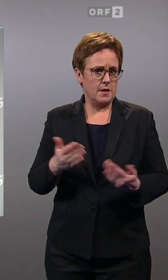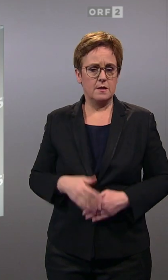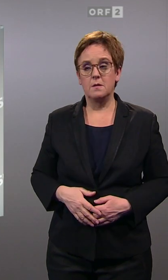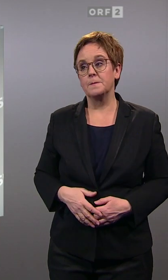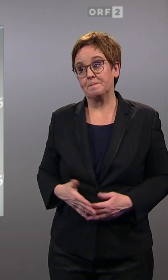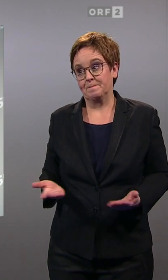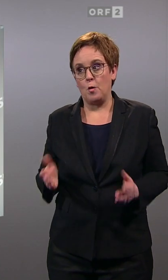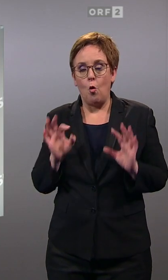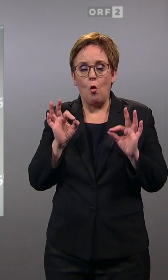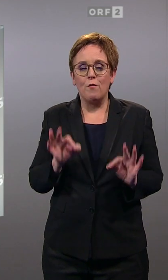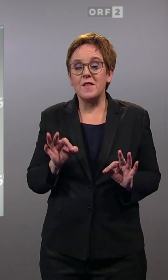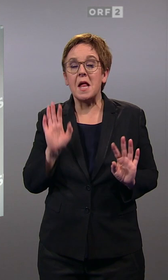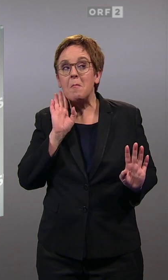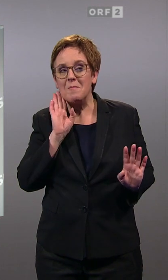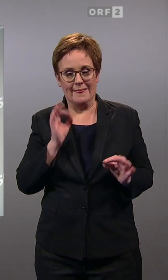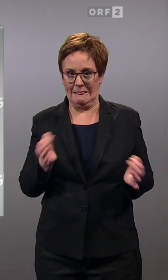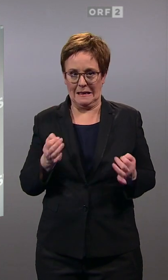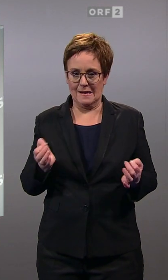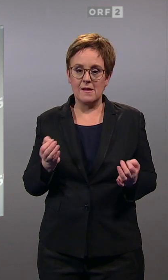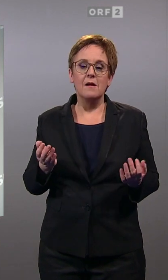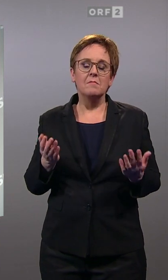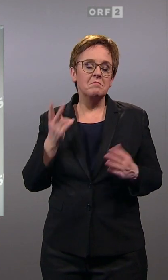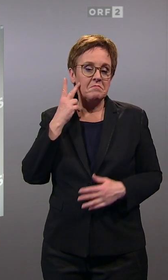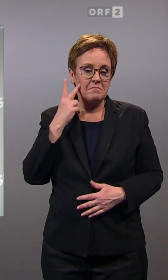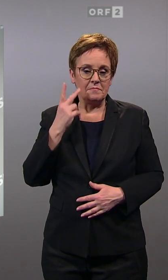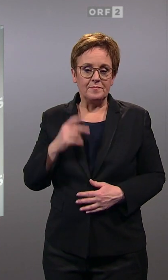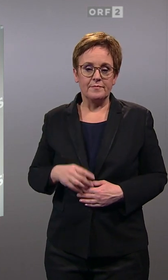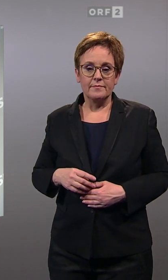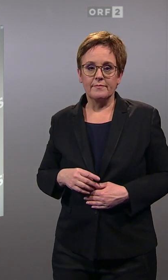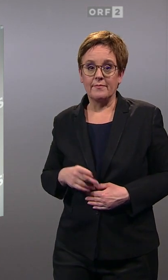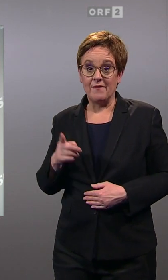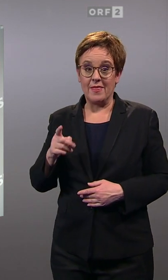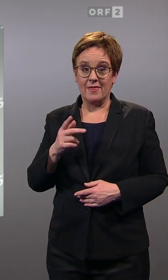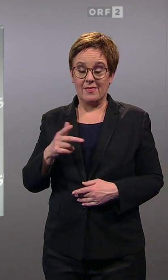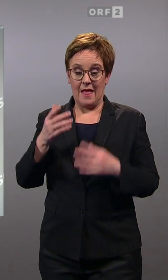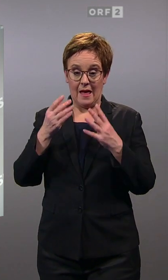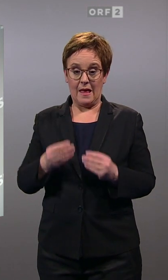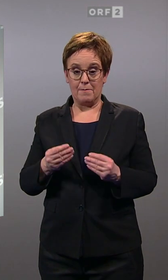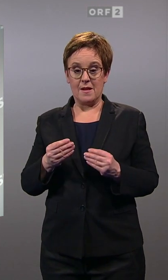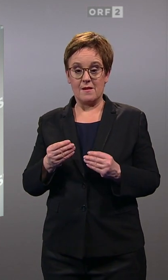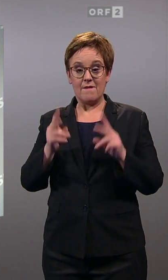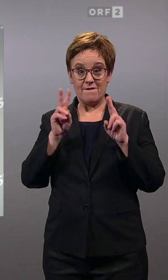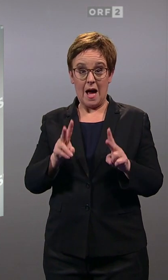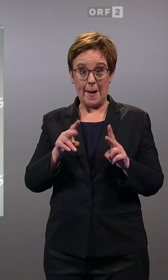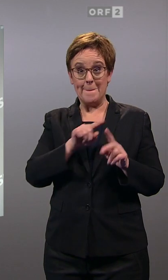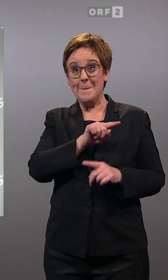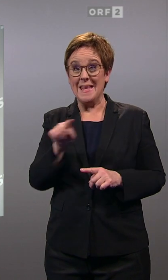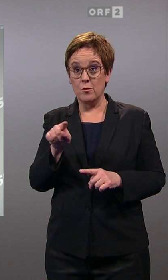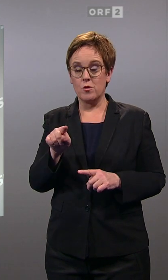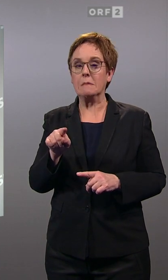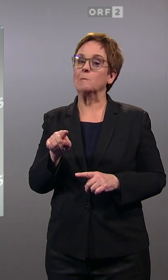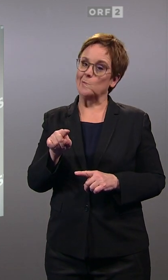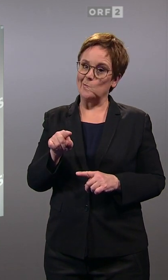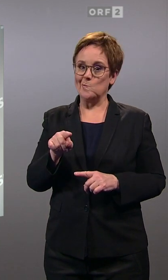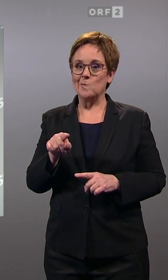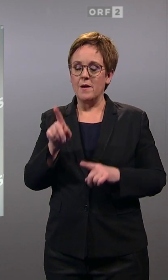Ja, offiziell hört man dazu natürlich noch gar nichts. Aber sollte beim Ergebnis wirklich ein Minus davor stehen, dann